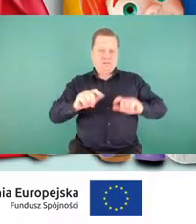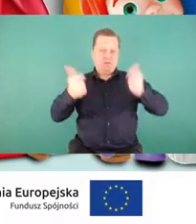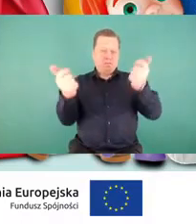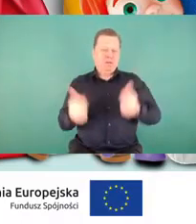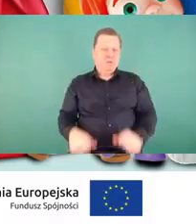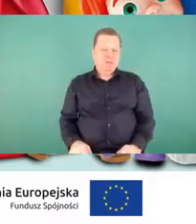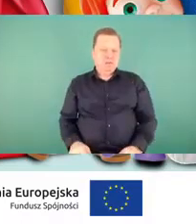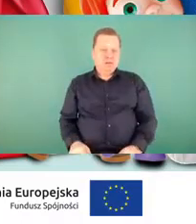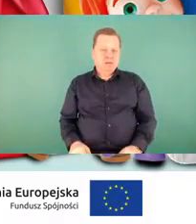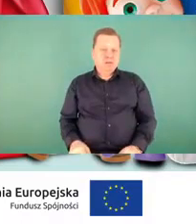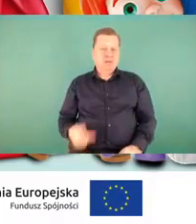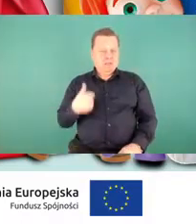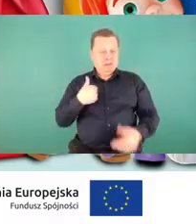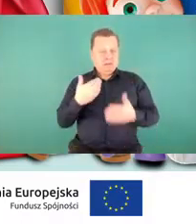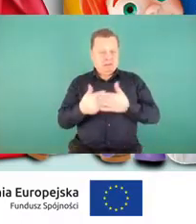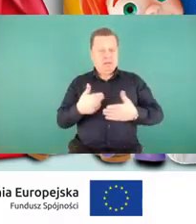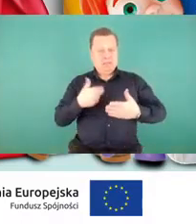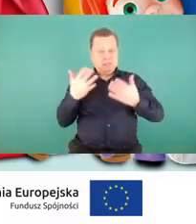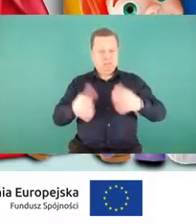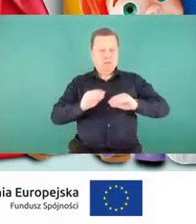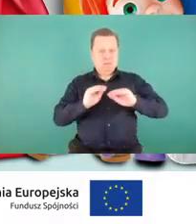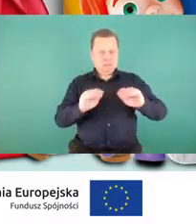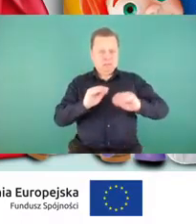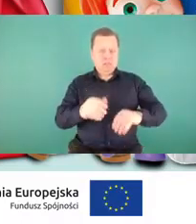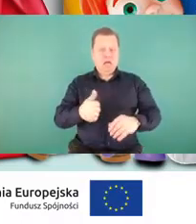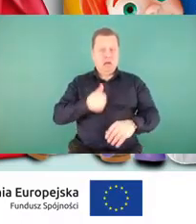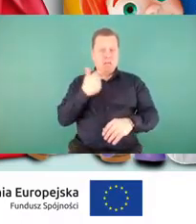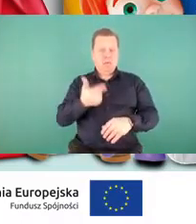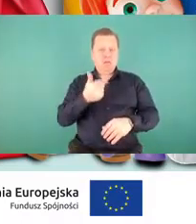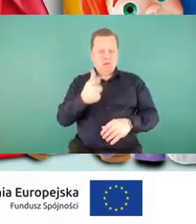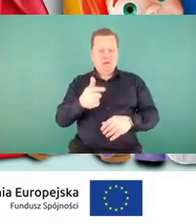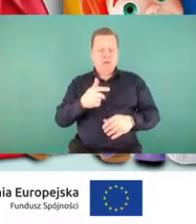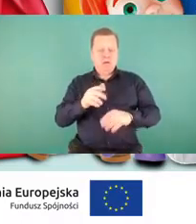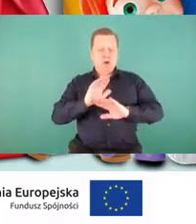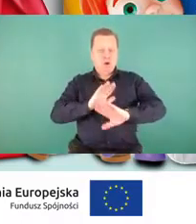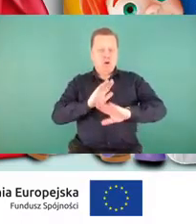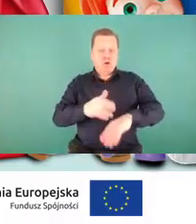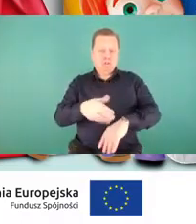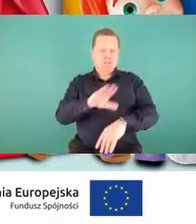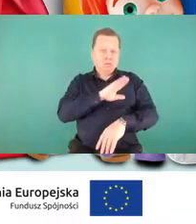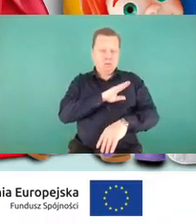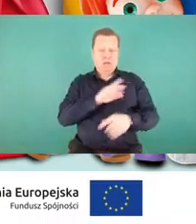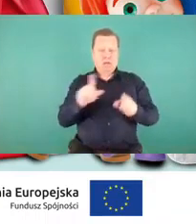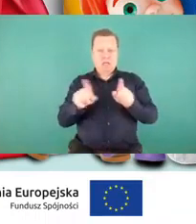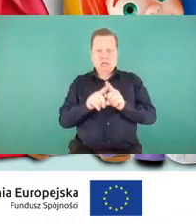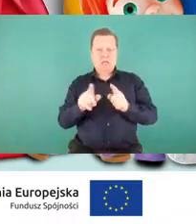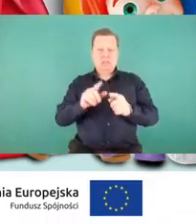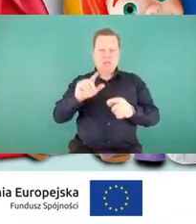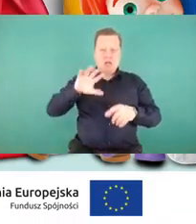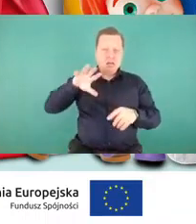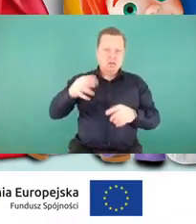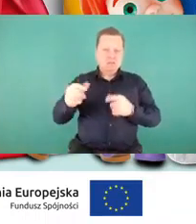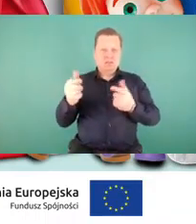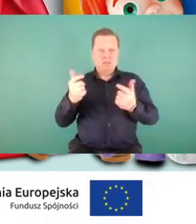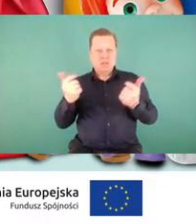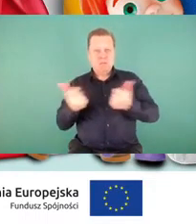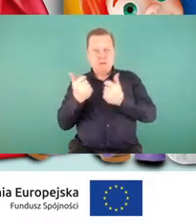uchronić ich od tej śmierci i jednocześnie powstrzymania od tych najbardziej drastycznych, ryzykownych zachowań w tym obszarze.